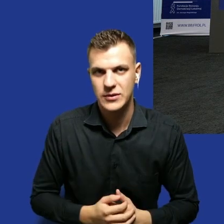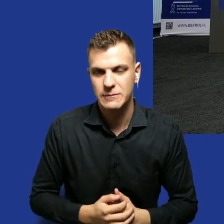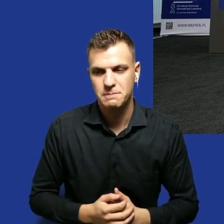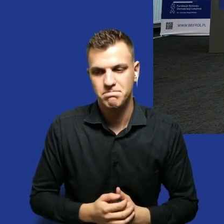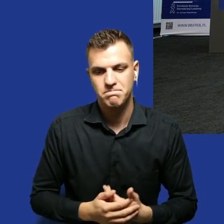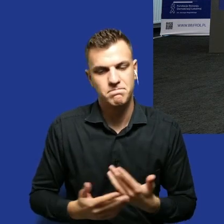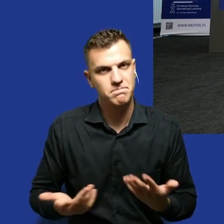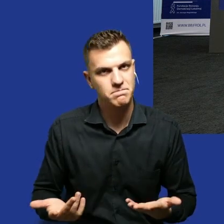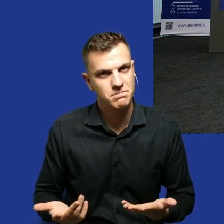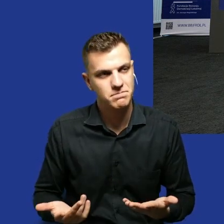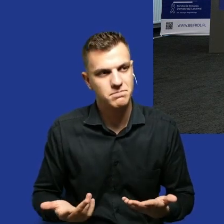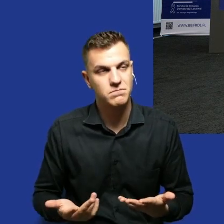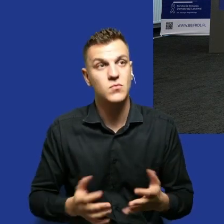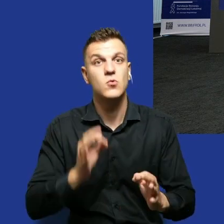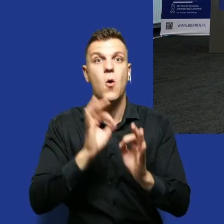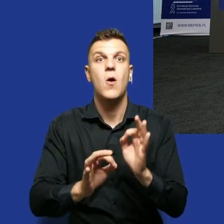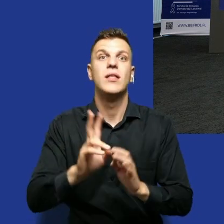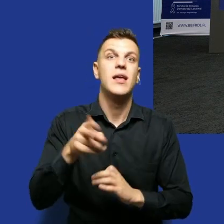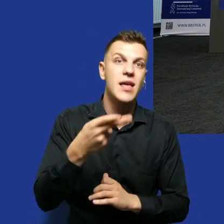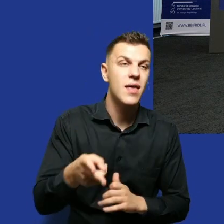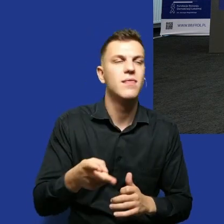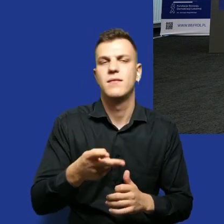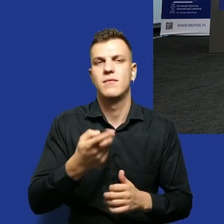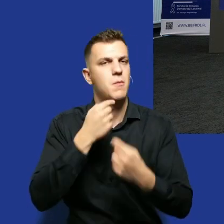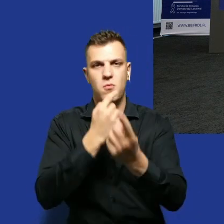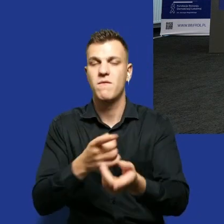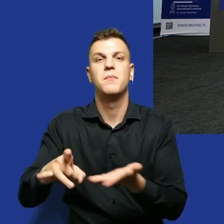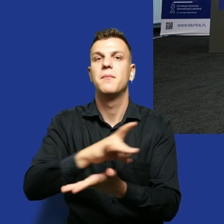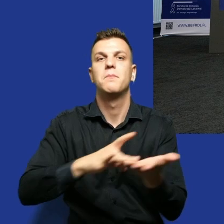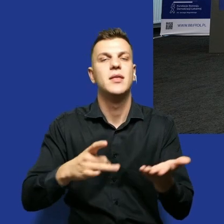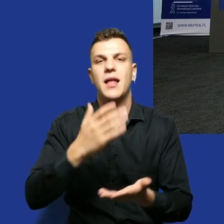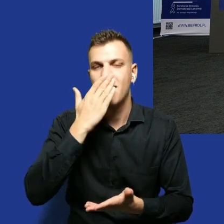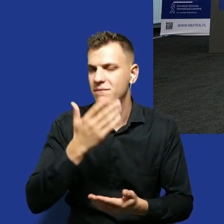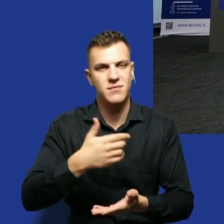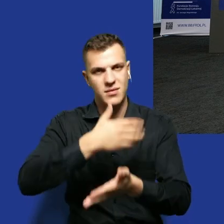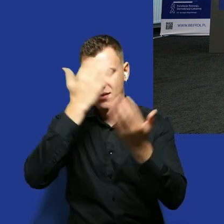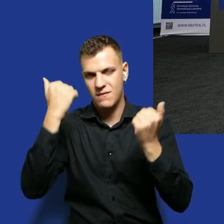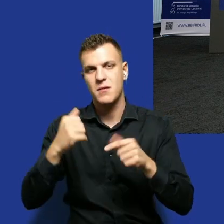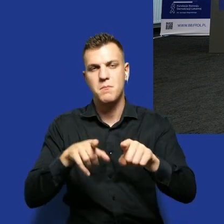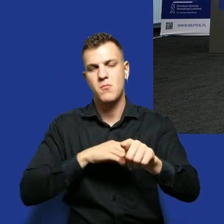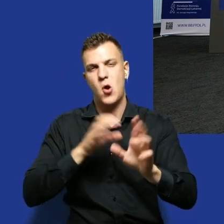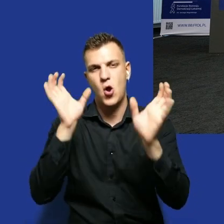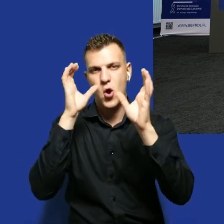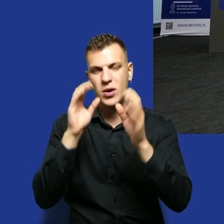Także anegdotycznie nie powiem dokładnie kiedy, powiem jaka gmina. Każdy może tam wygooglać i znajdzie